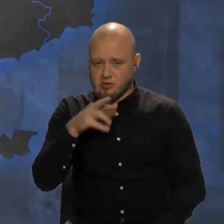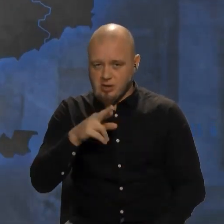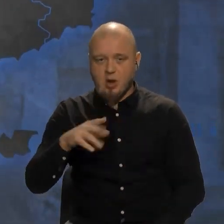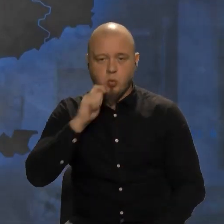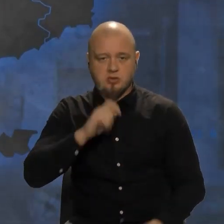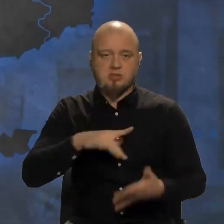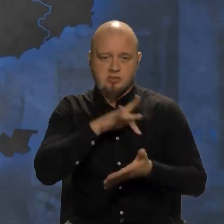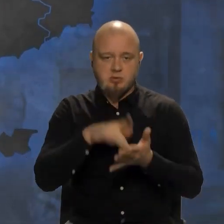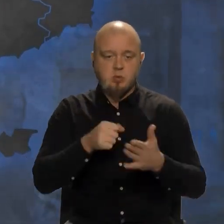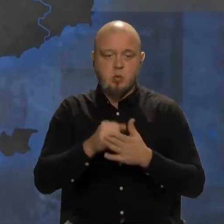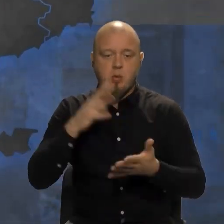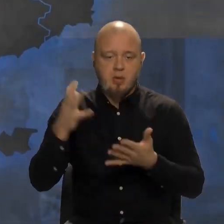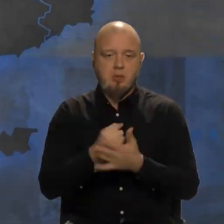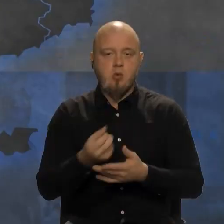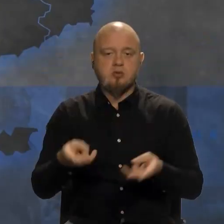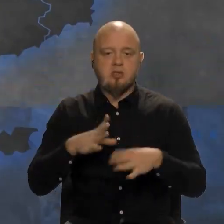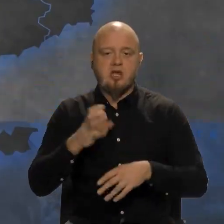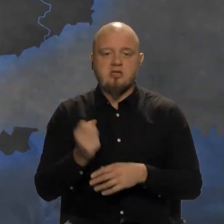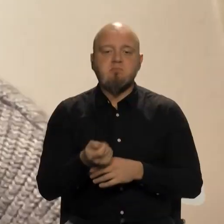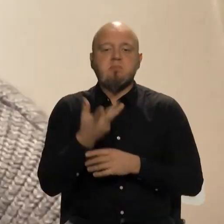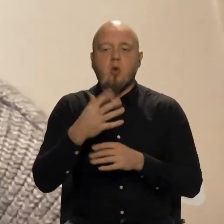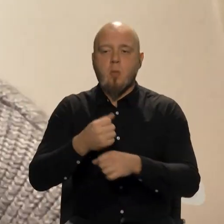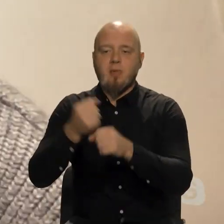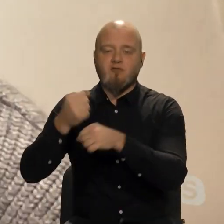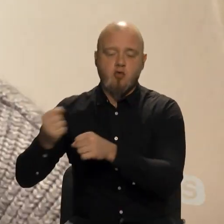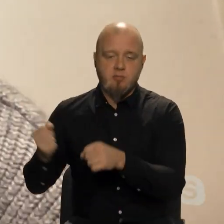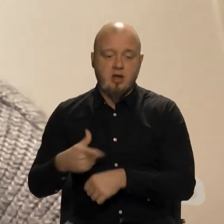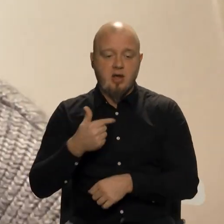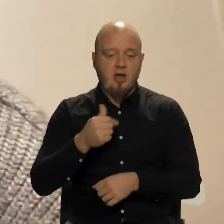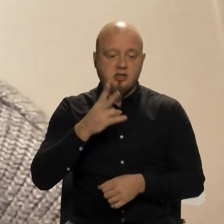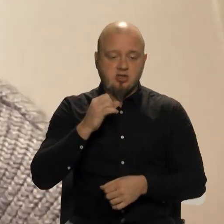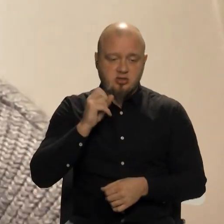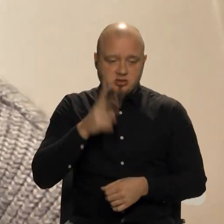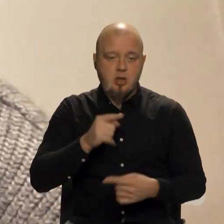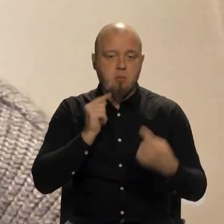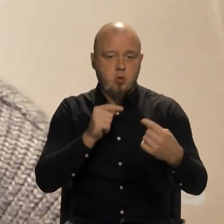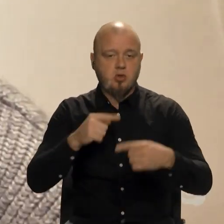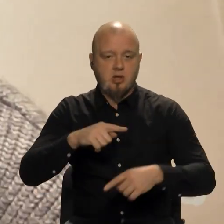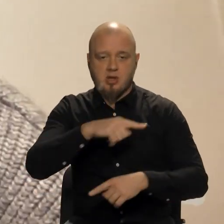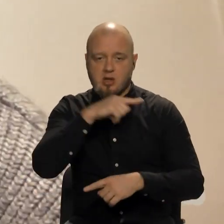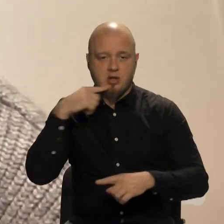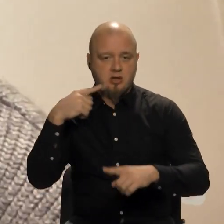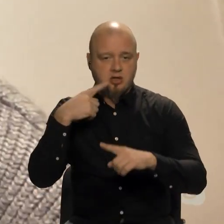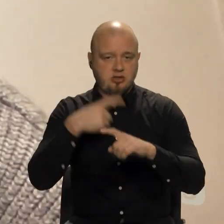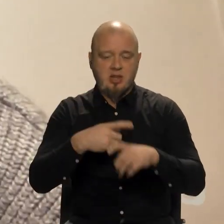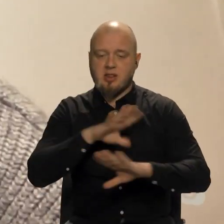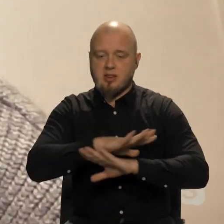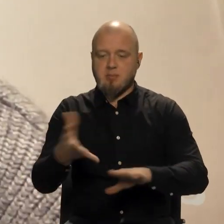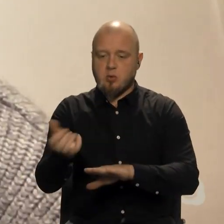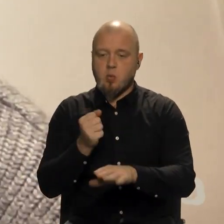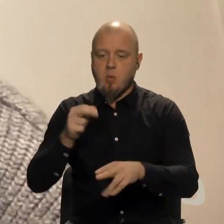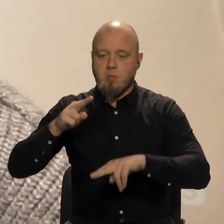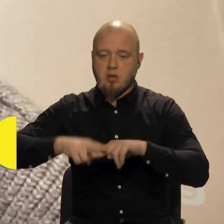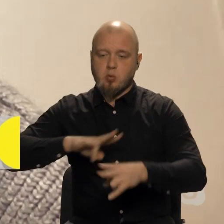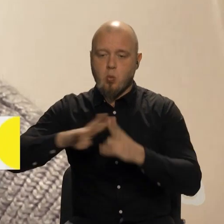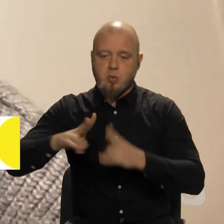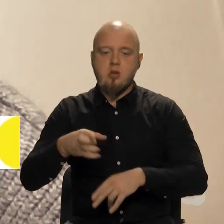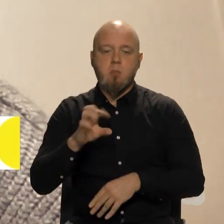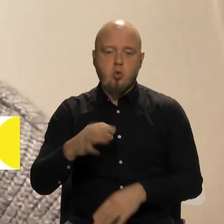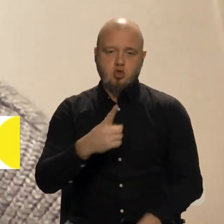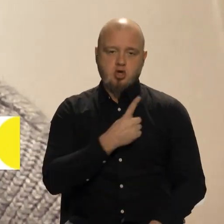До перемоги залишилось ще пару бавовин. Генічеськ проти расистів. Не беру паспорт окупанта, бо чекаю на ЗСУ.